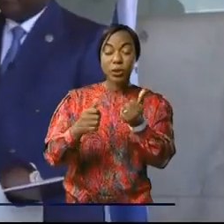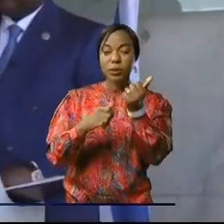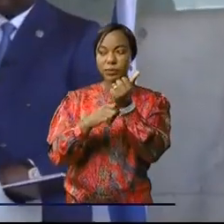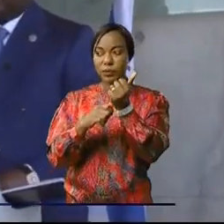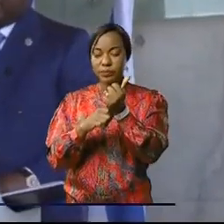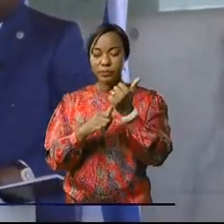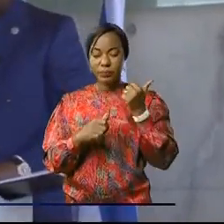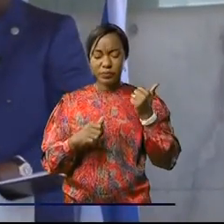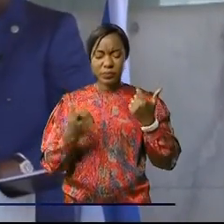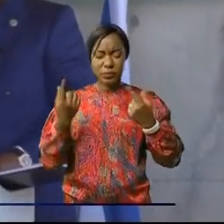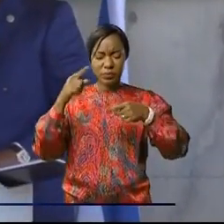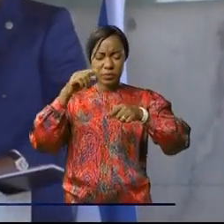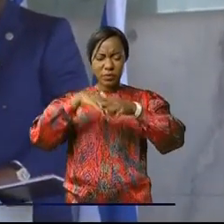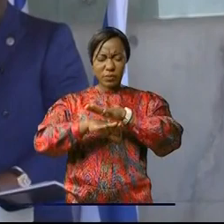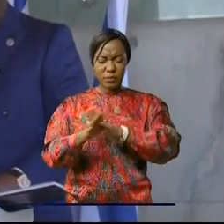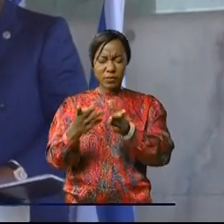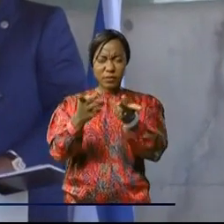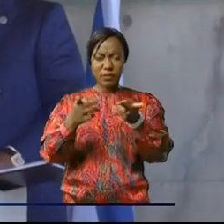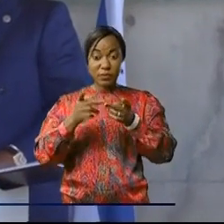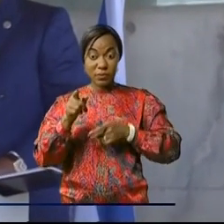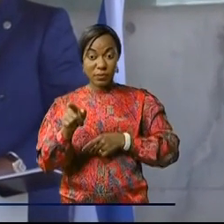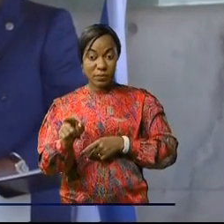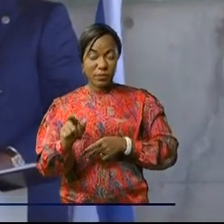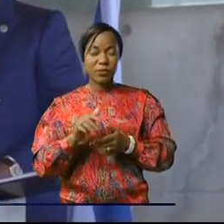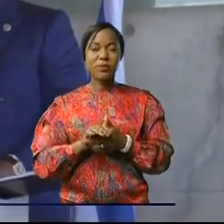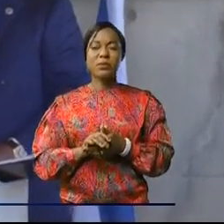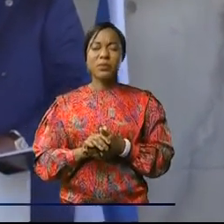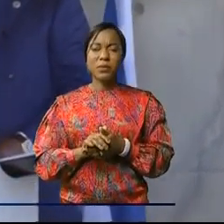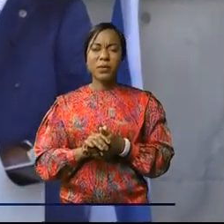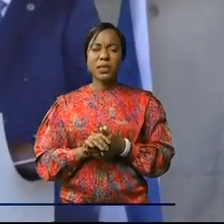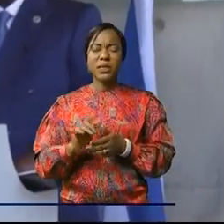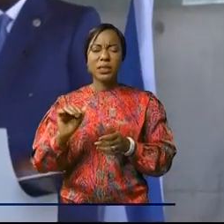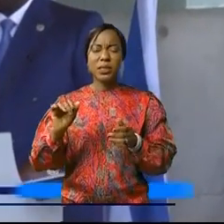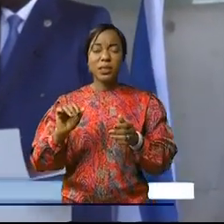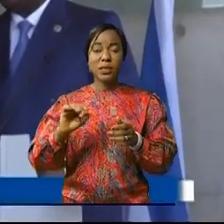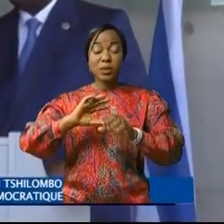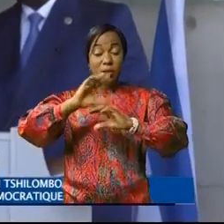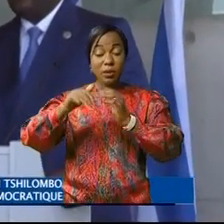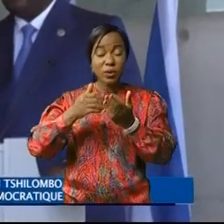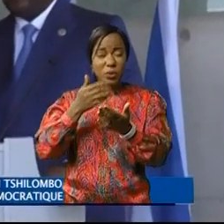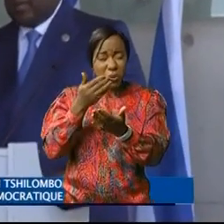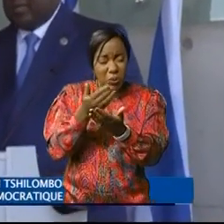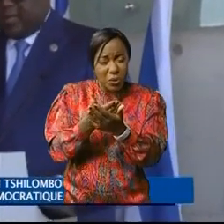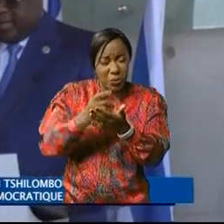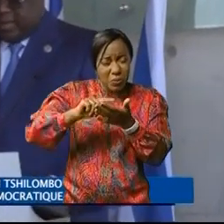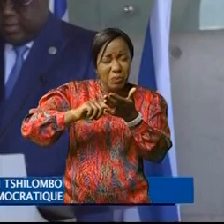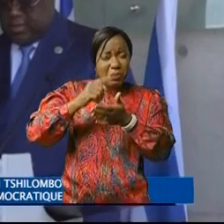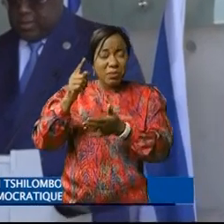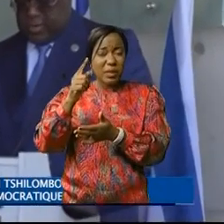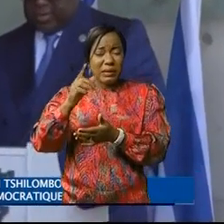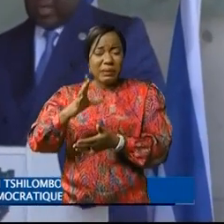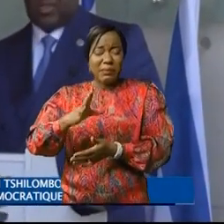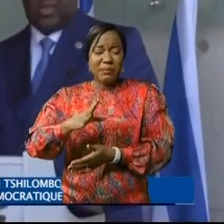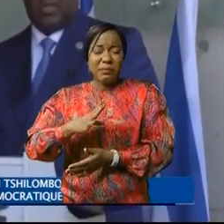En pénétrant dans ce lieu, on est tout de suite saisi par l'intensité